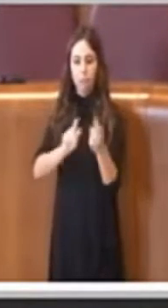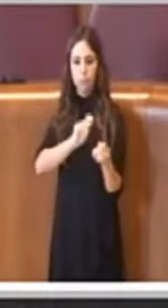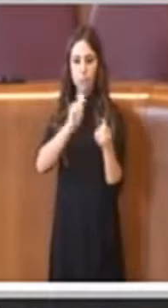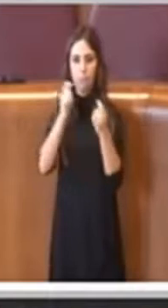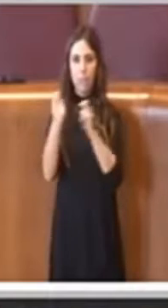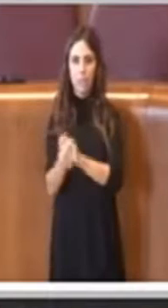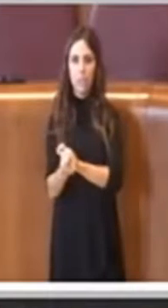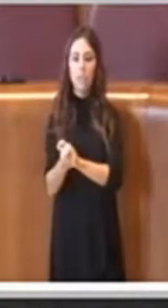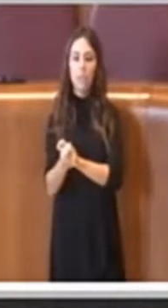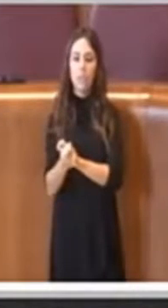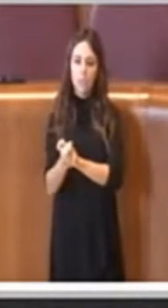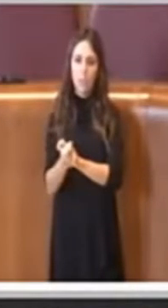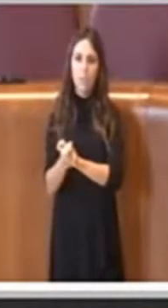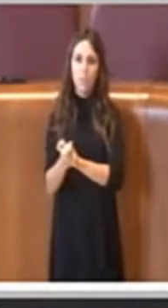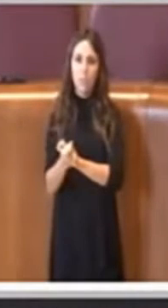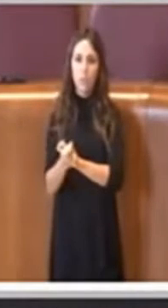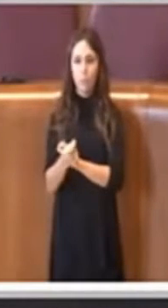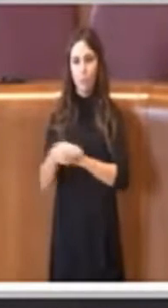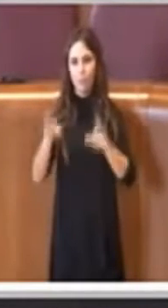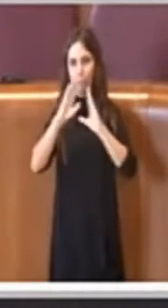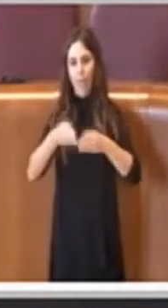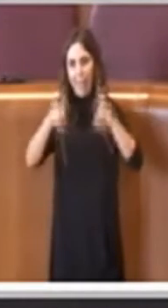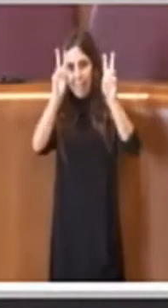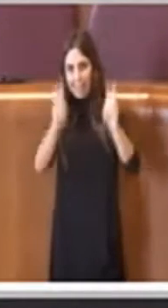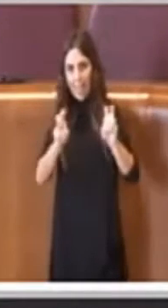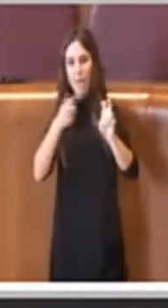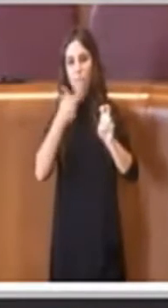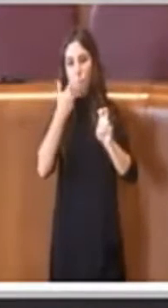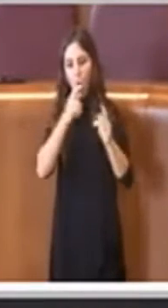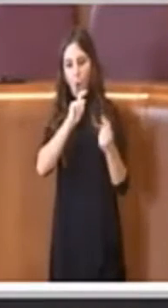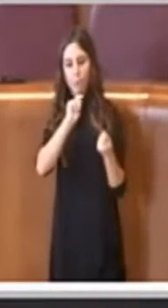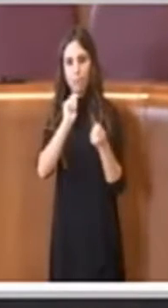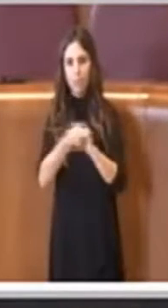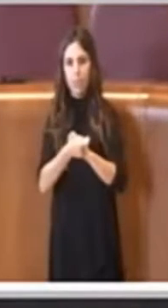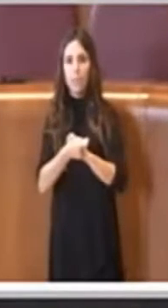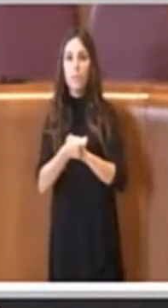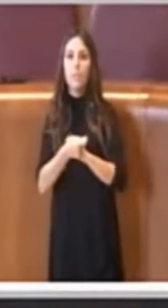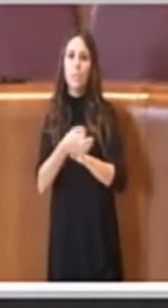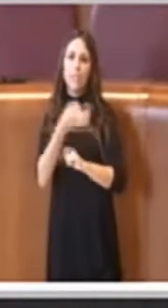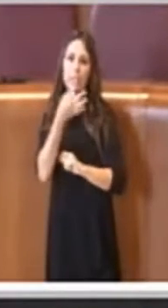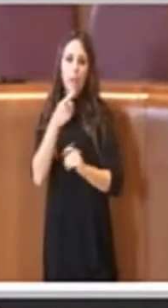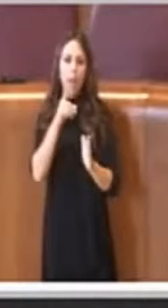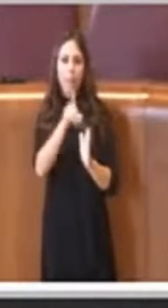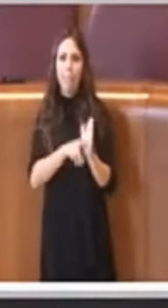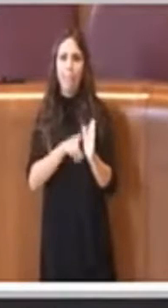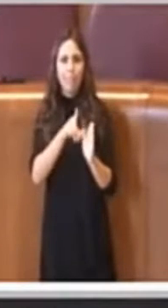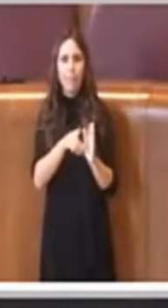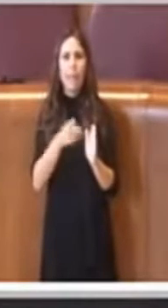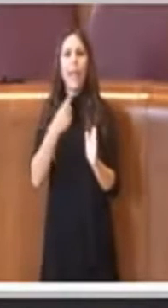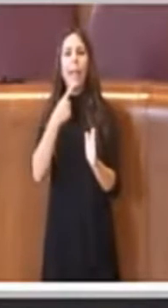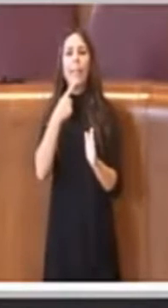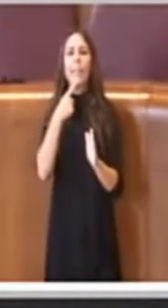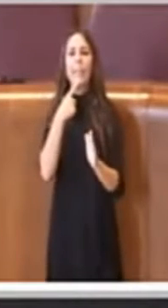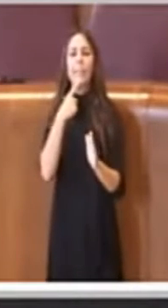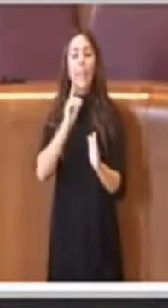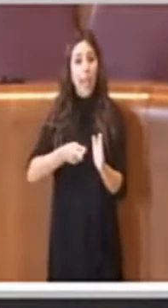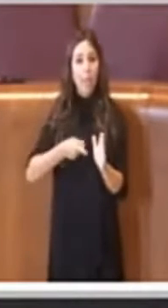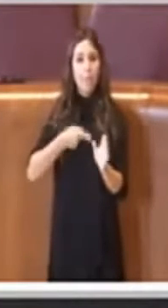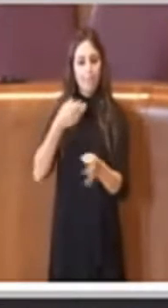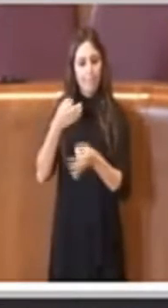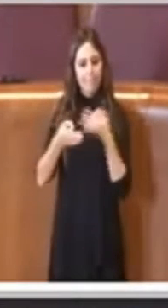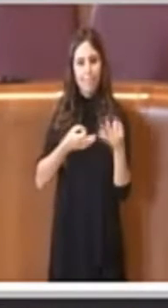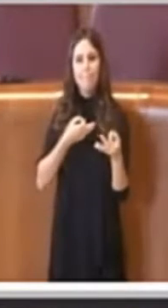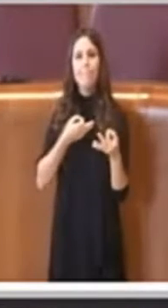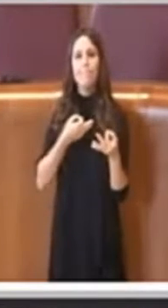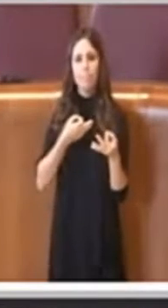questo tema, è ovvio che a questo punto si porta la delibera in aula e questa è una cosa assolutamente